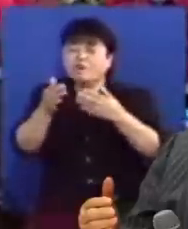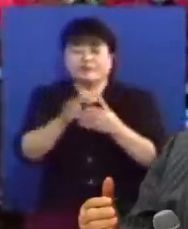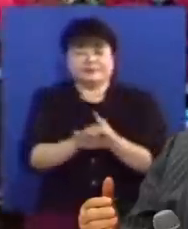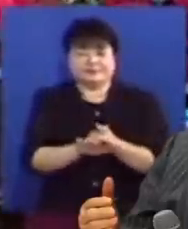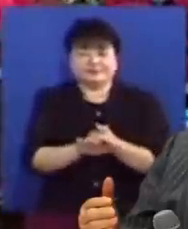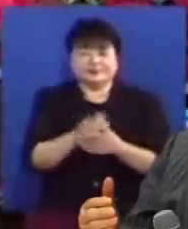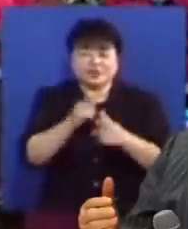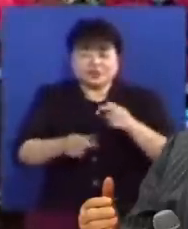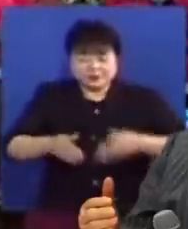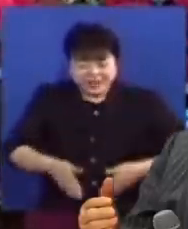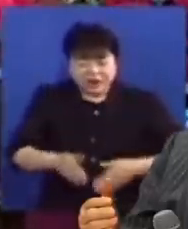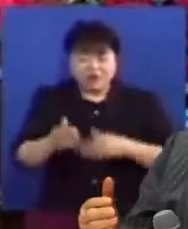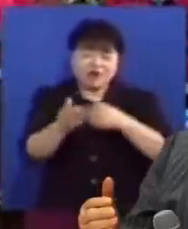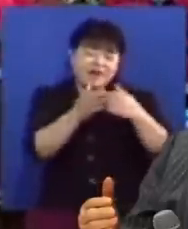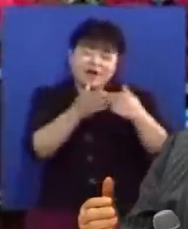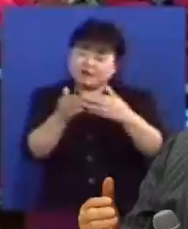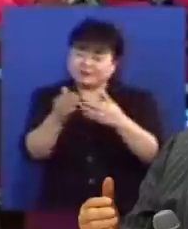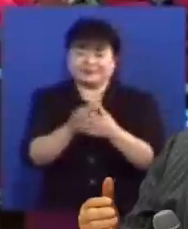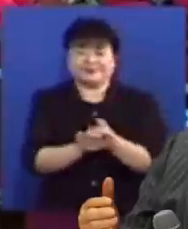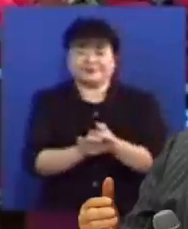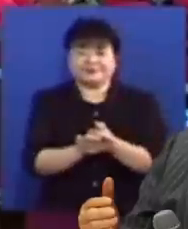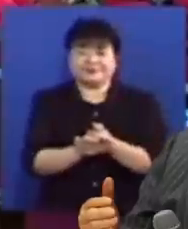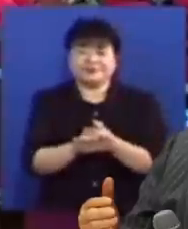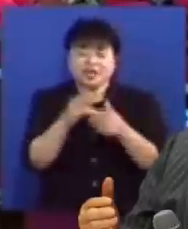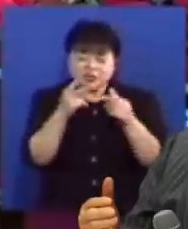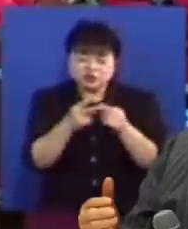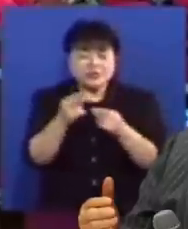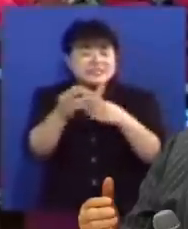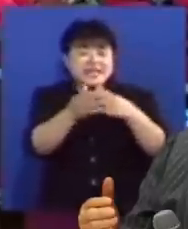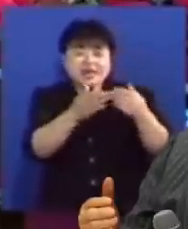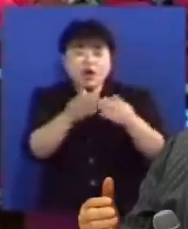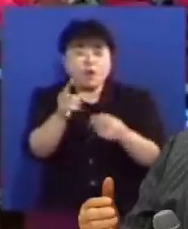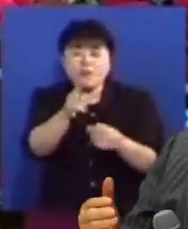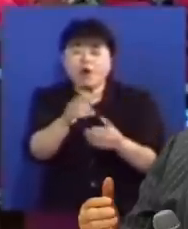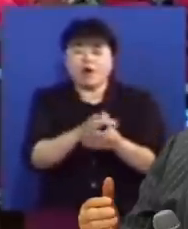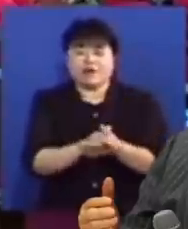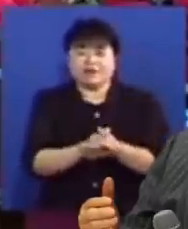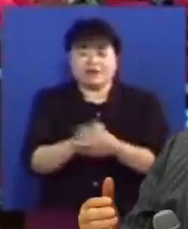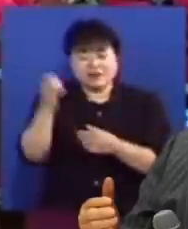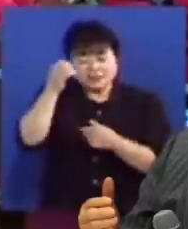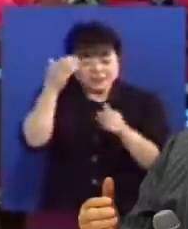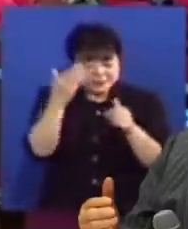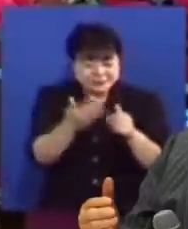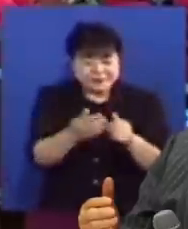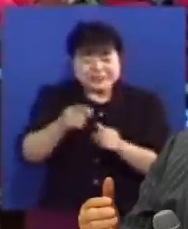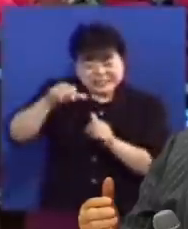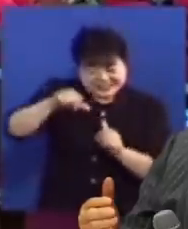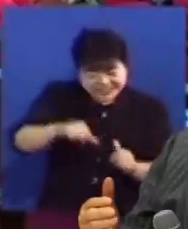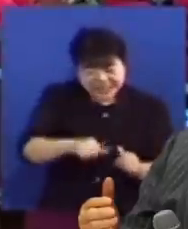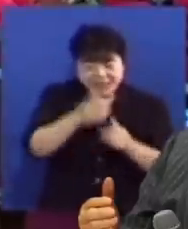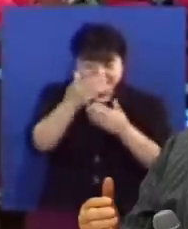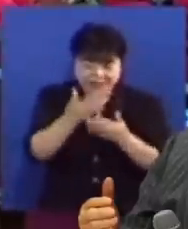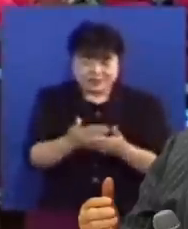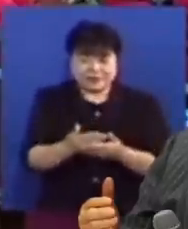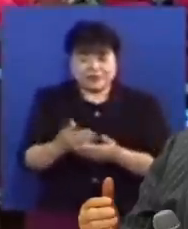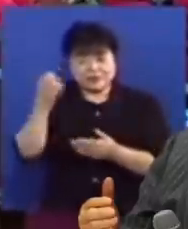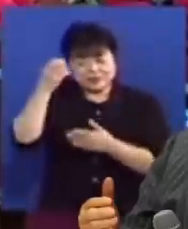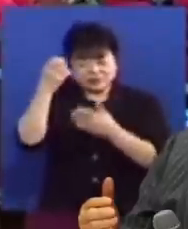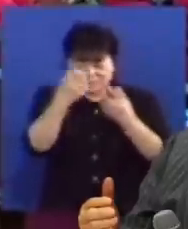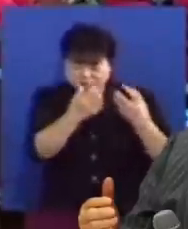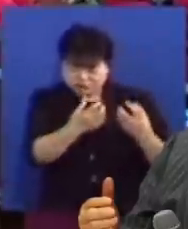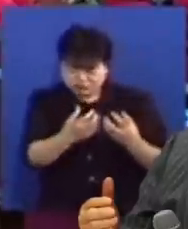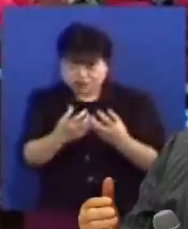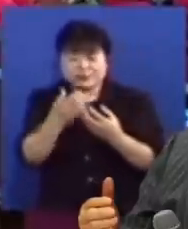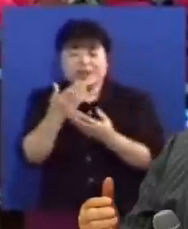것입니다 거듭나무의 체험인 것입니다 그 다음 두 번째 체험은 뭐냐면 성령 세례의 체험, 성령 충만의